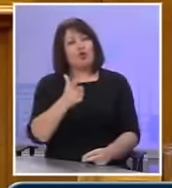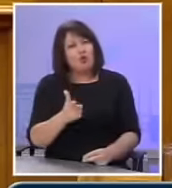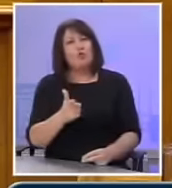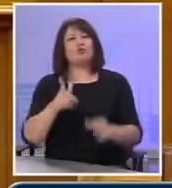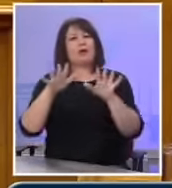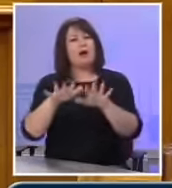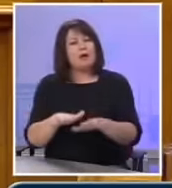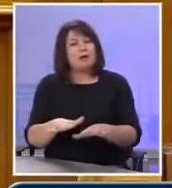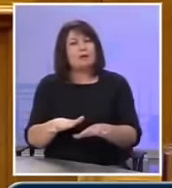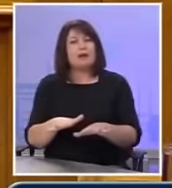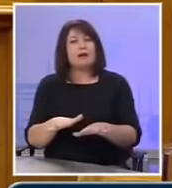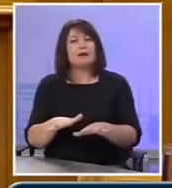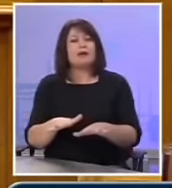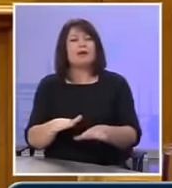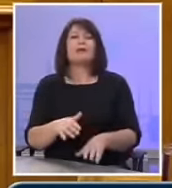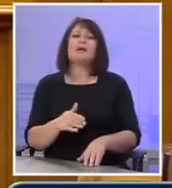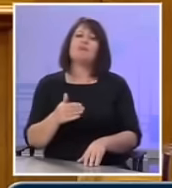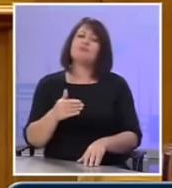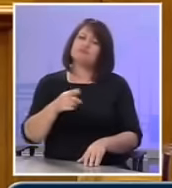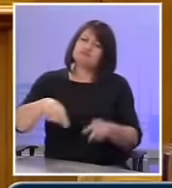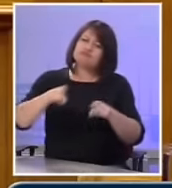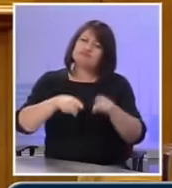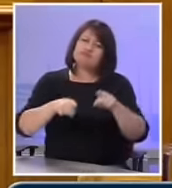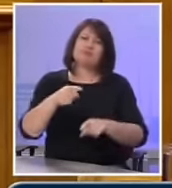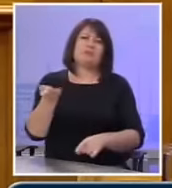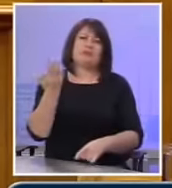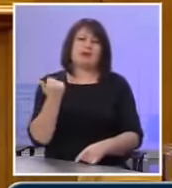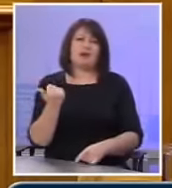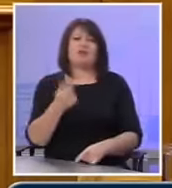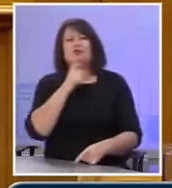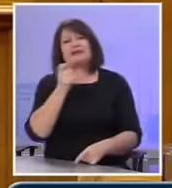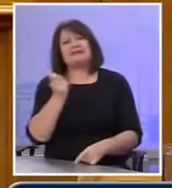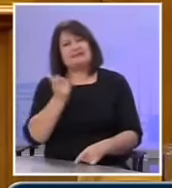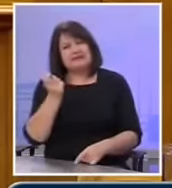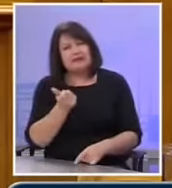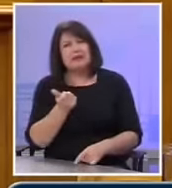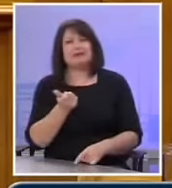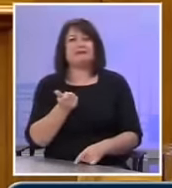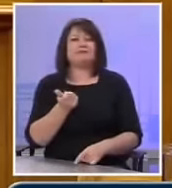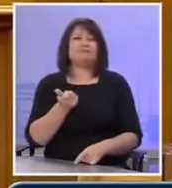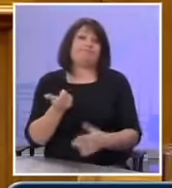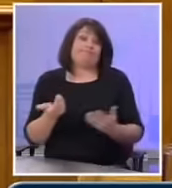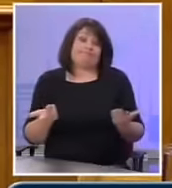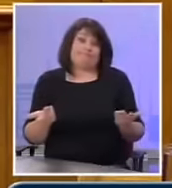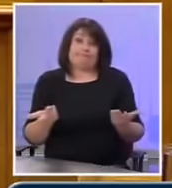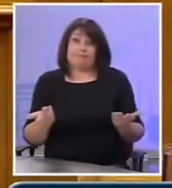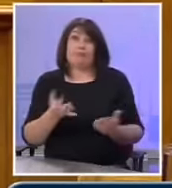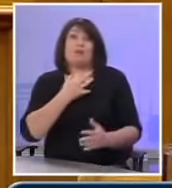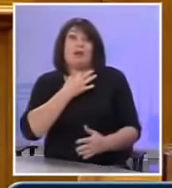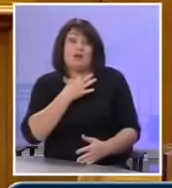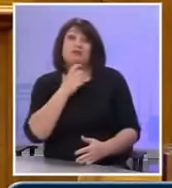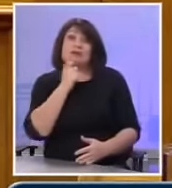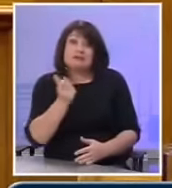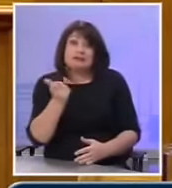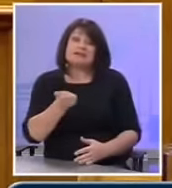τους ανεργούς και αυτούς που δεν έχουν συντάξεις που τους χρειάζονται